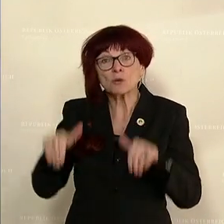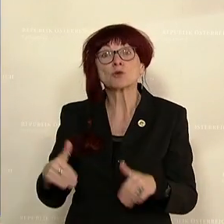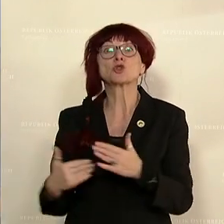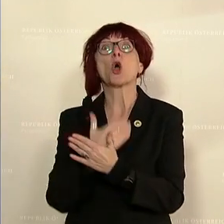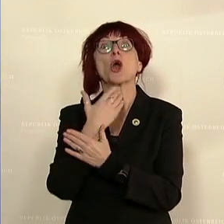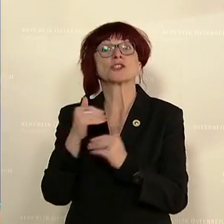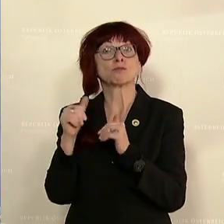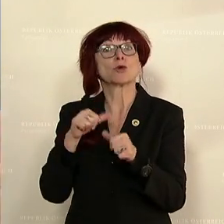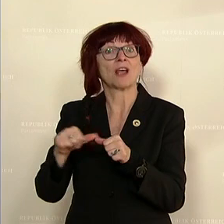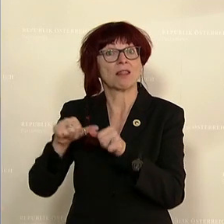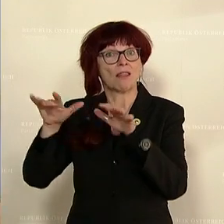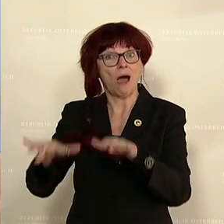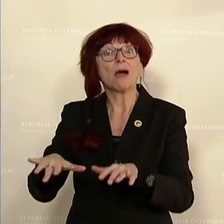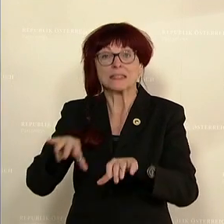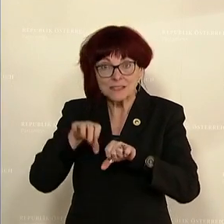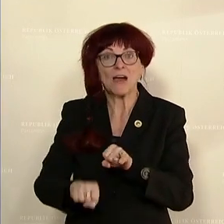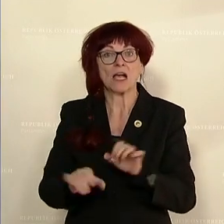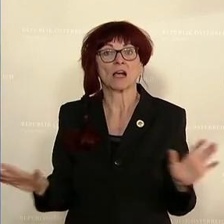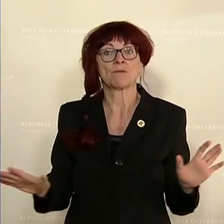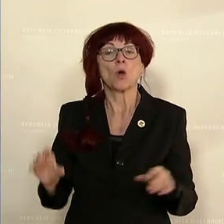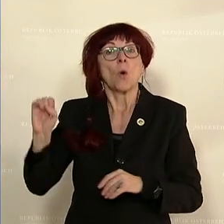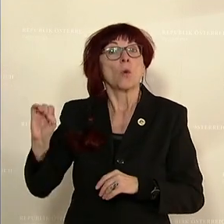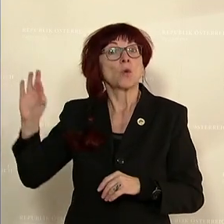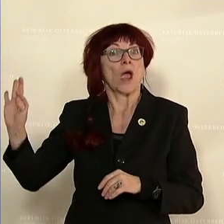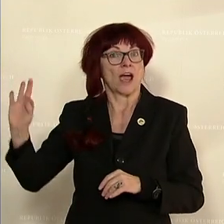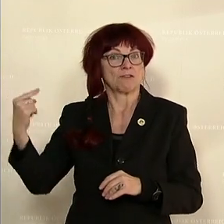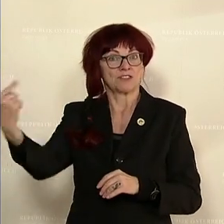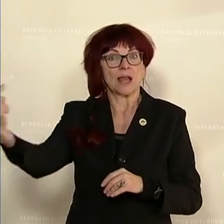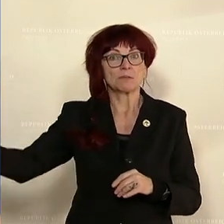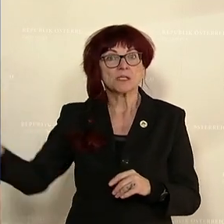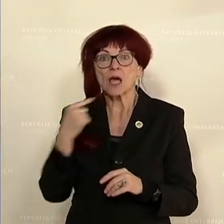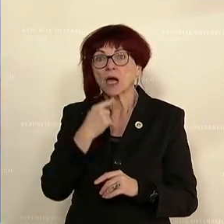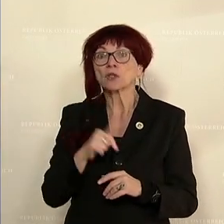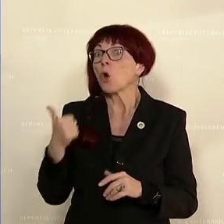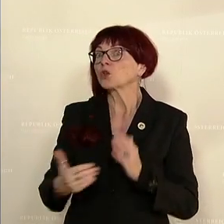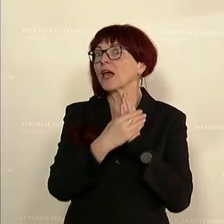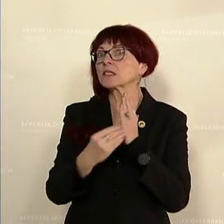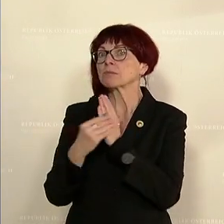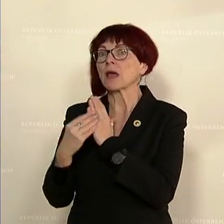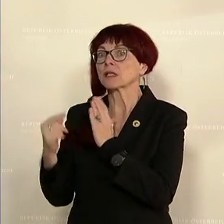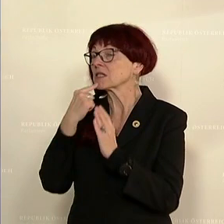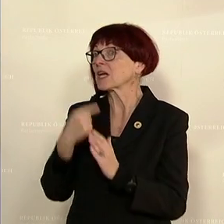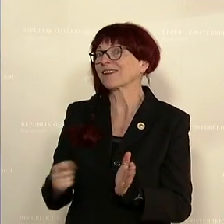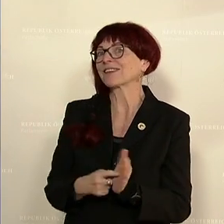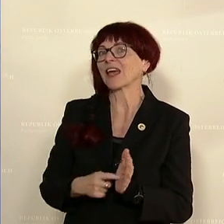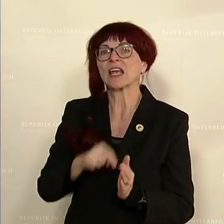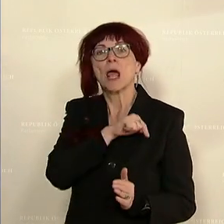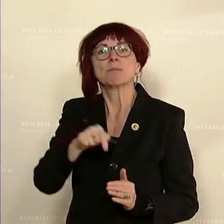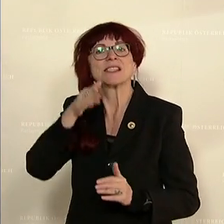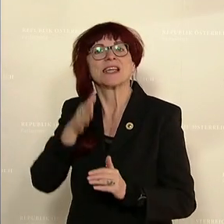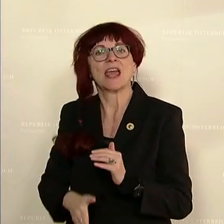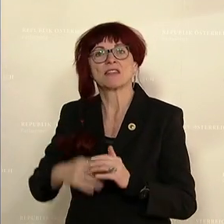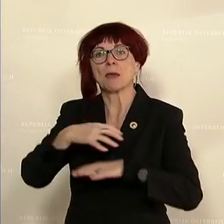haben. Man hört auch aus dem ORF und auch von vielen Expertinnen und Experten, dass dringend spätestens bis Ende März